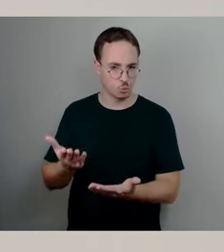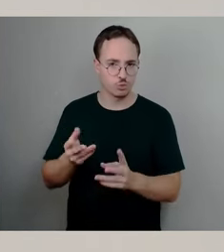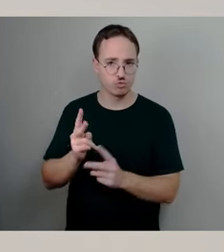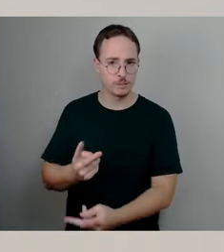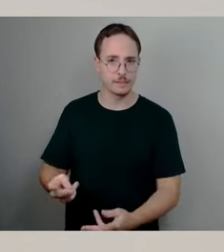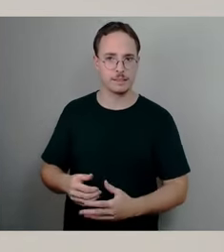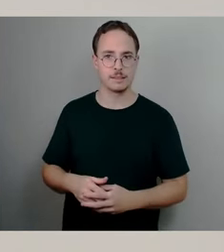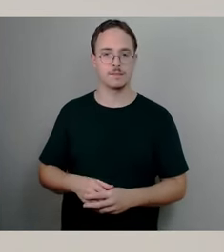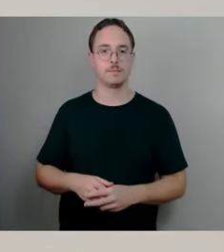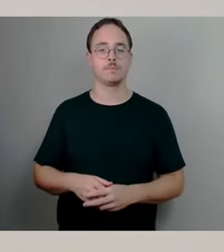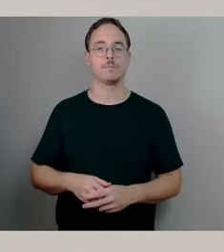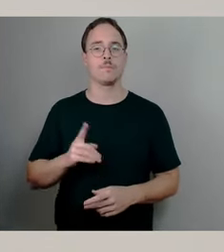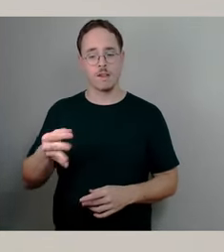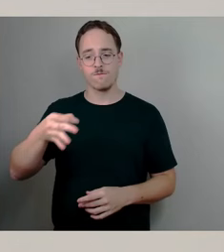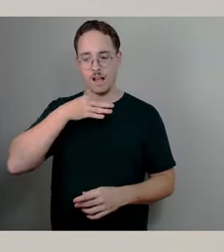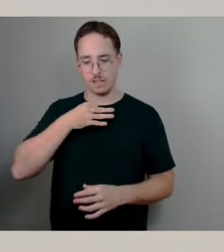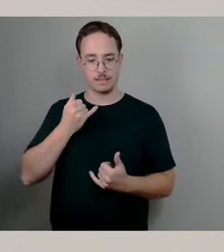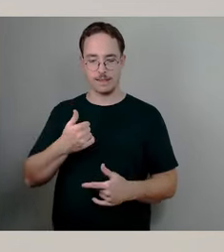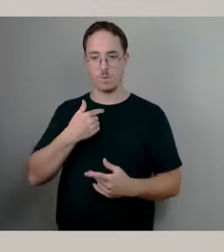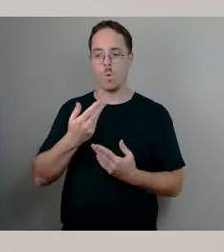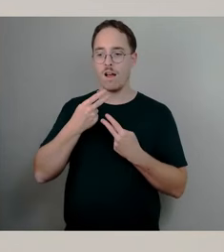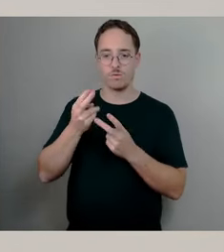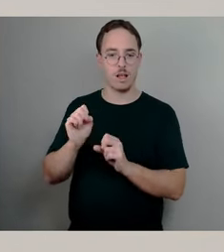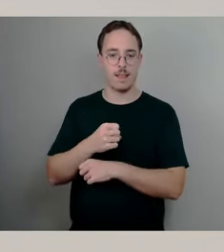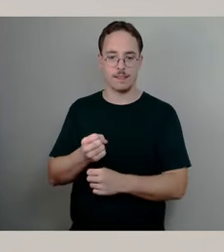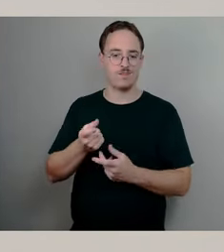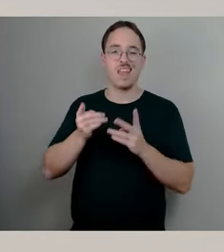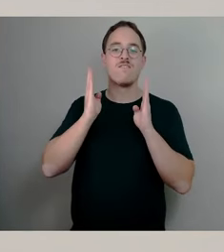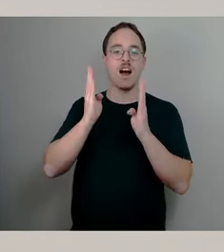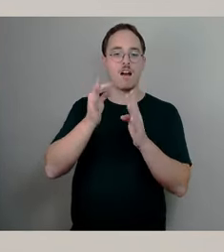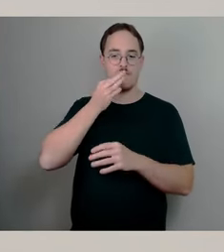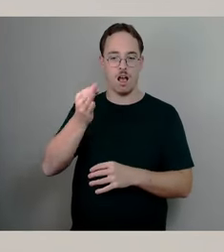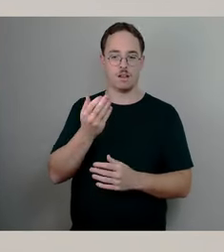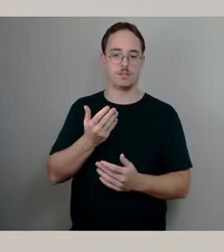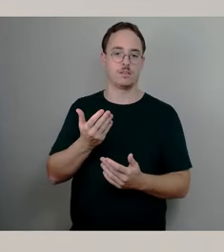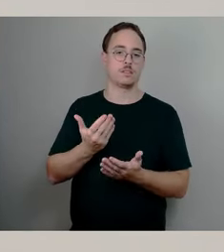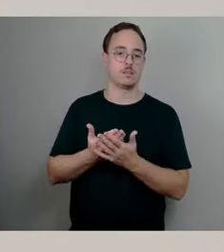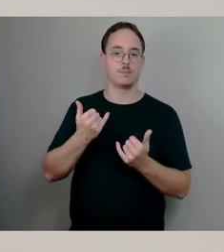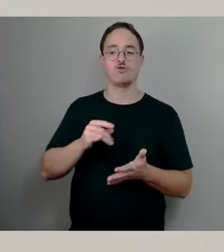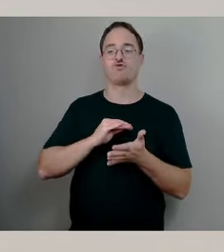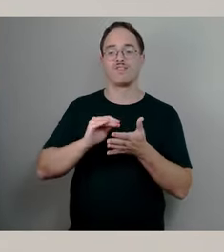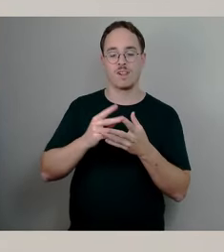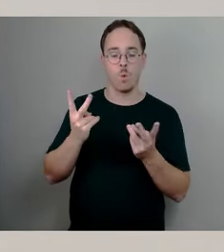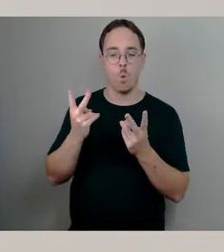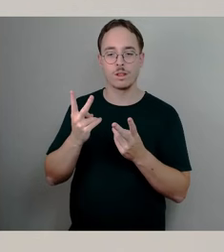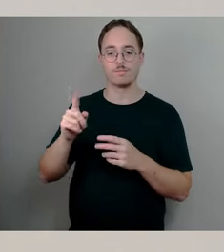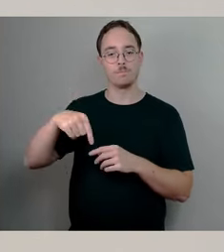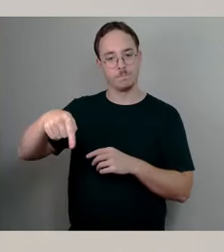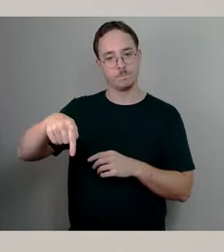würden sie dann am 6. beantworten, weil das eine Fachfrage ist, die am besten die für